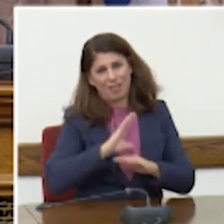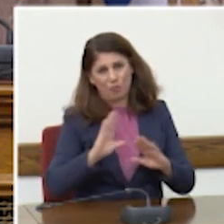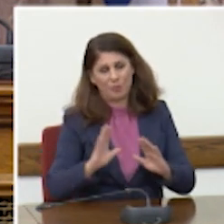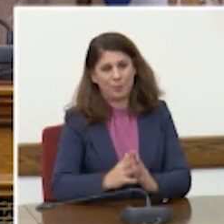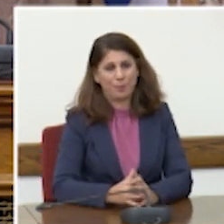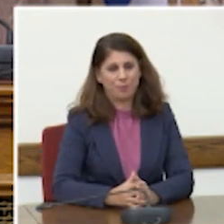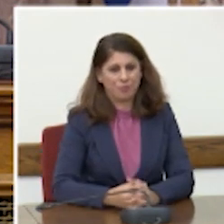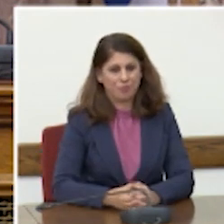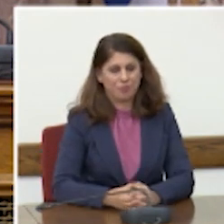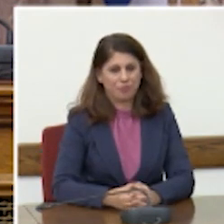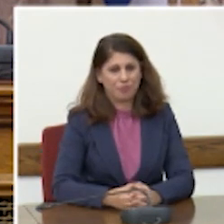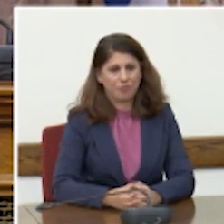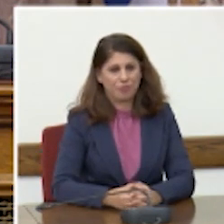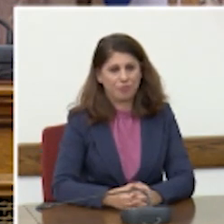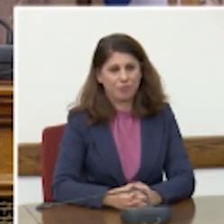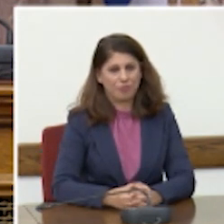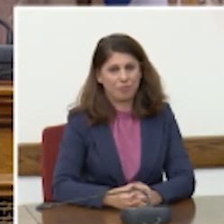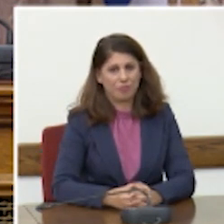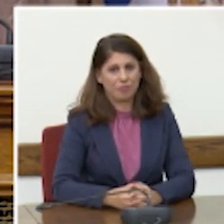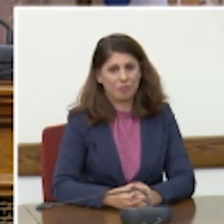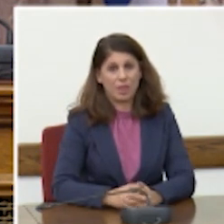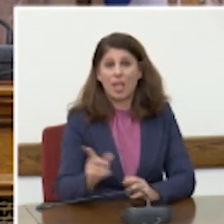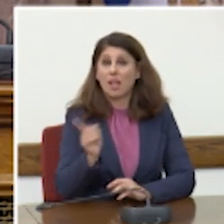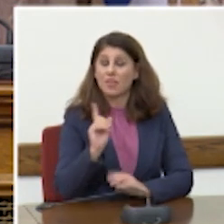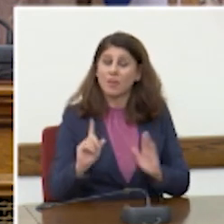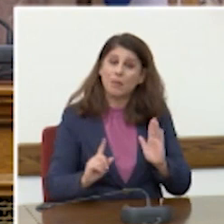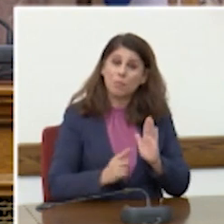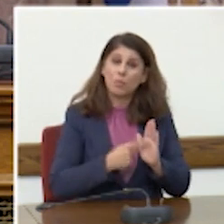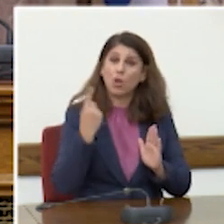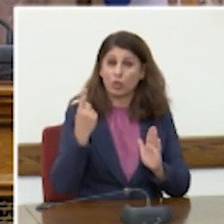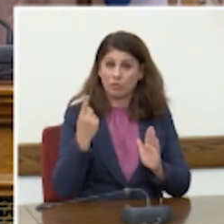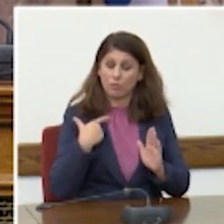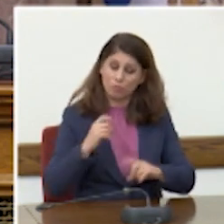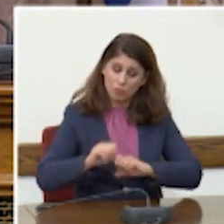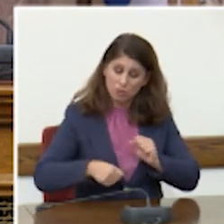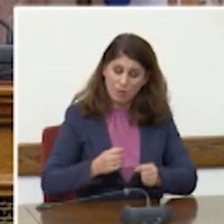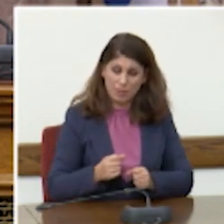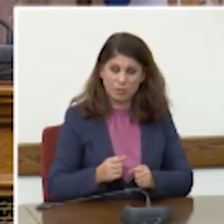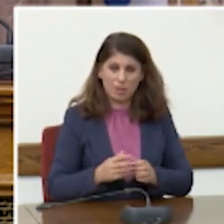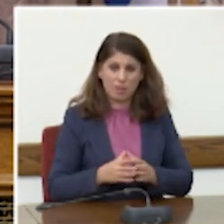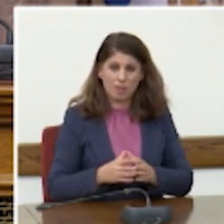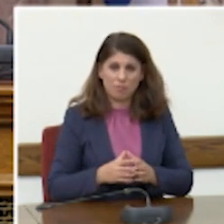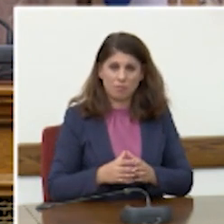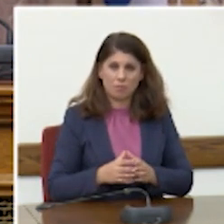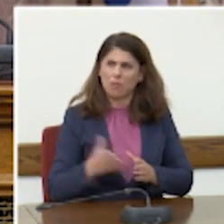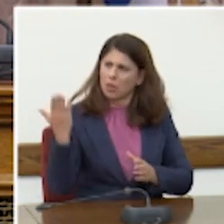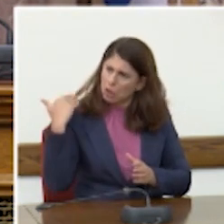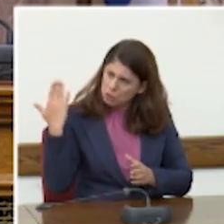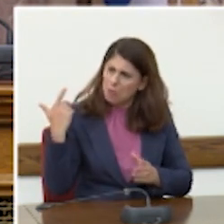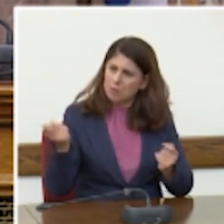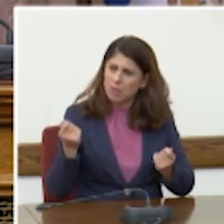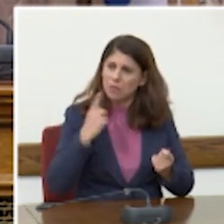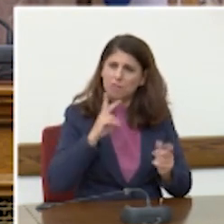Δεν είναι η πρώτη φορά που έχουν επιχειρηθεί στο παρελθόν αντίστοιχες προσπάθειες να